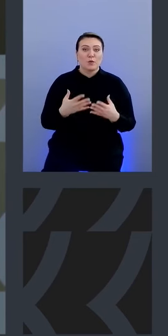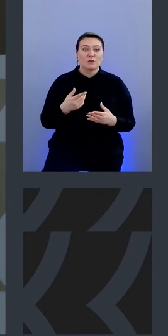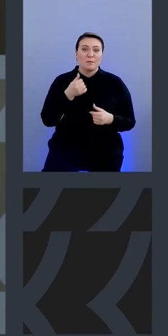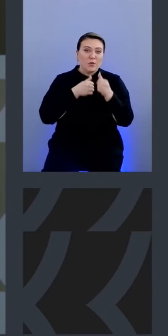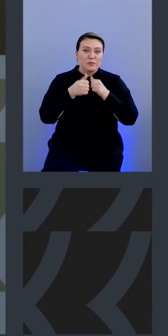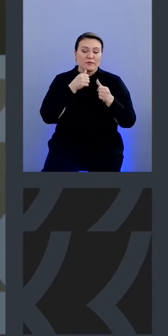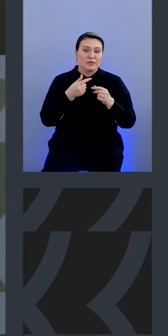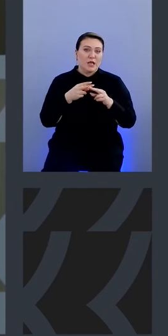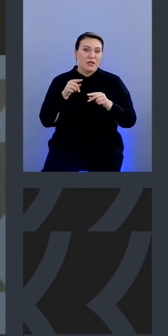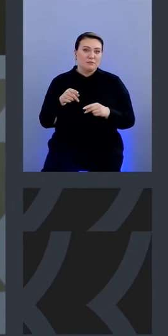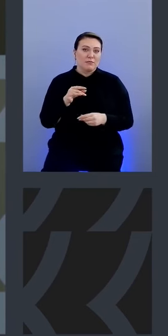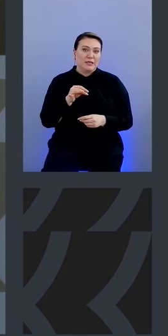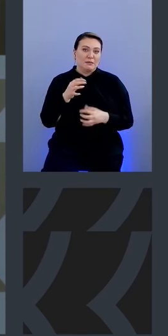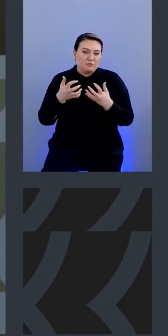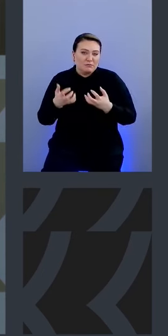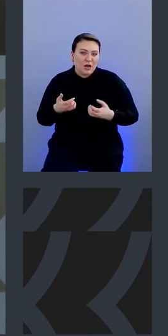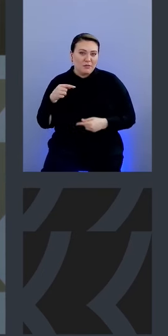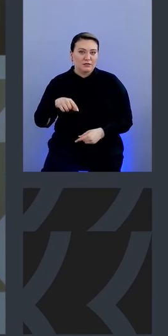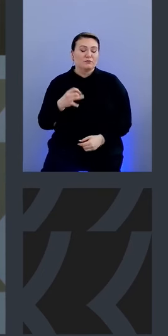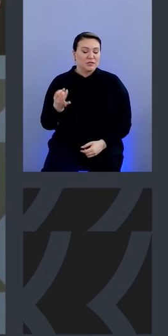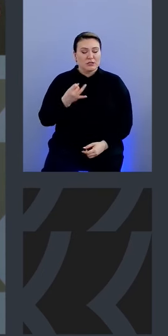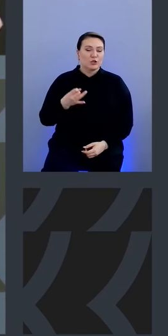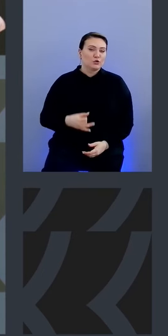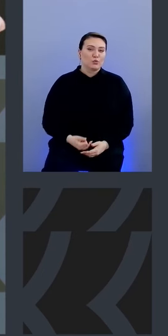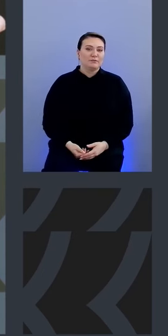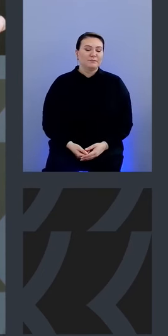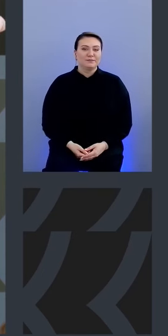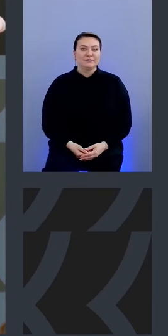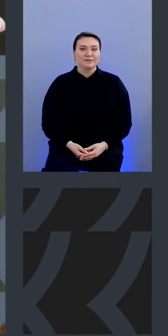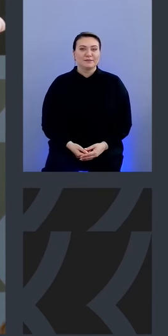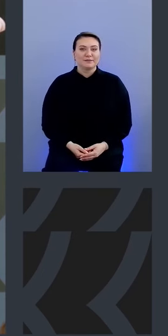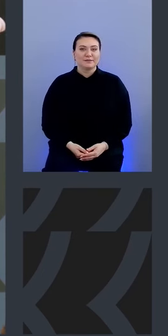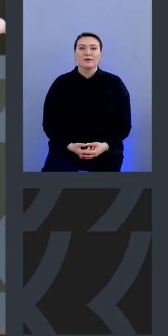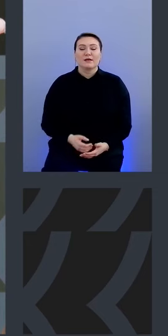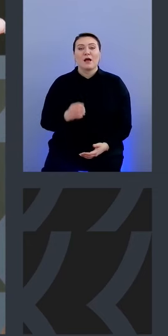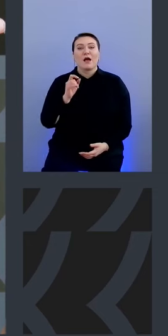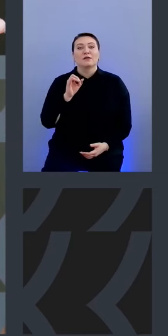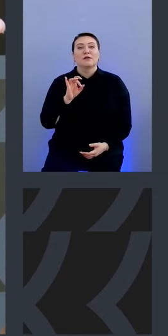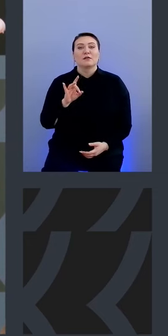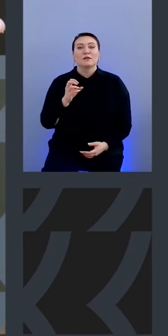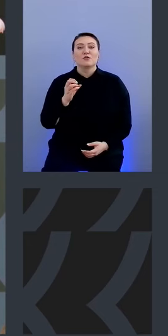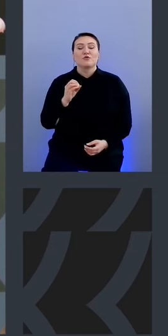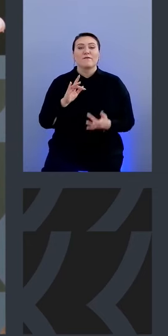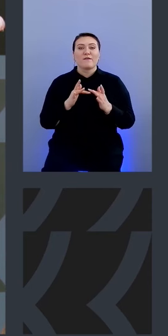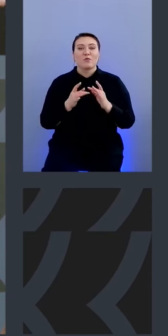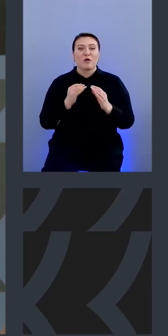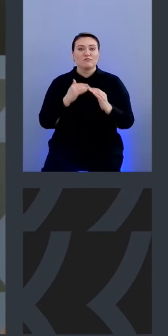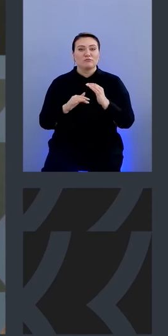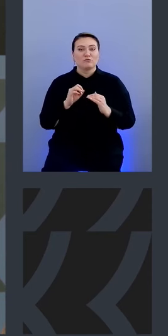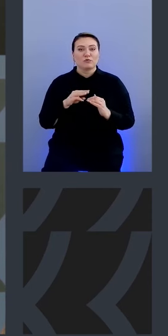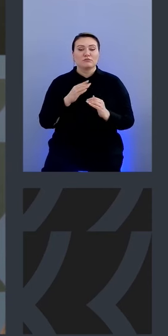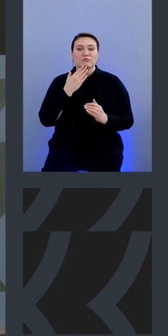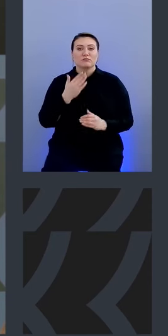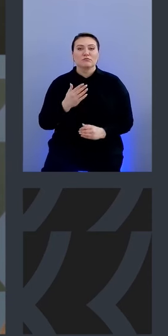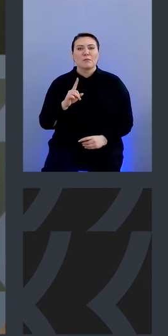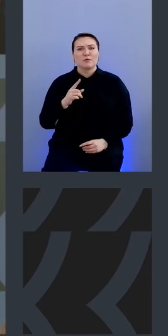поэкспериментировать с этим и покопаться и не интересная штука спасибо пожалуйста в онлайне еще спрашивают а почему